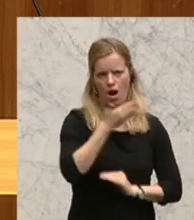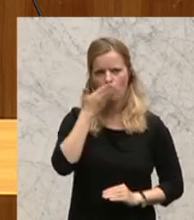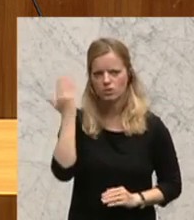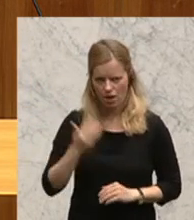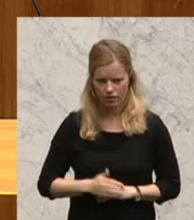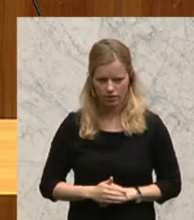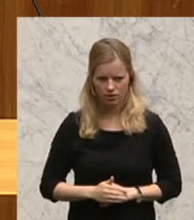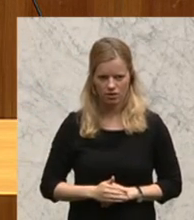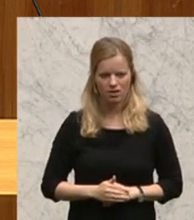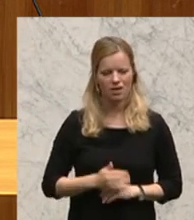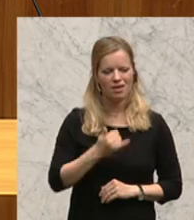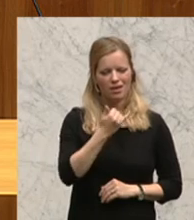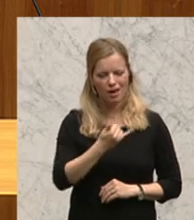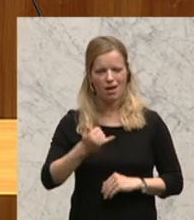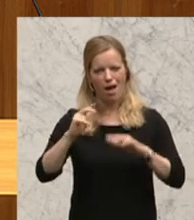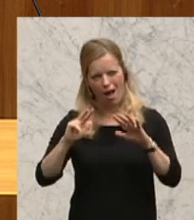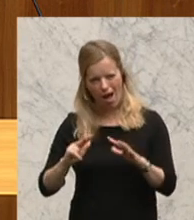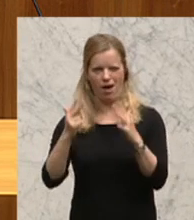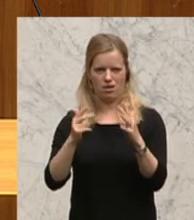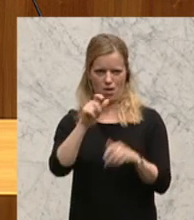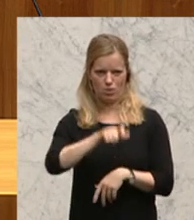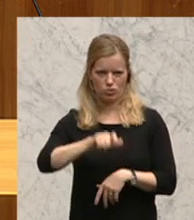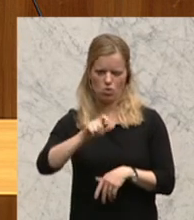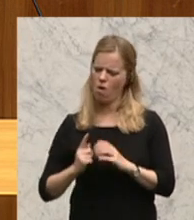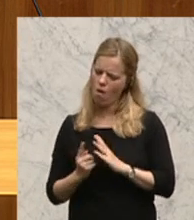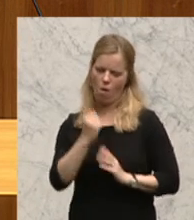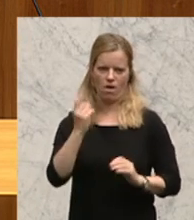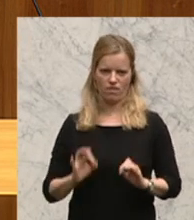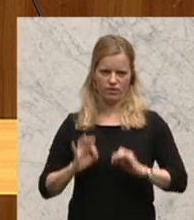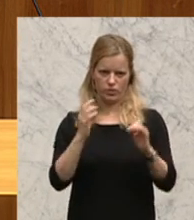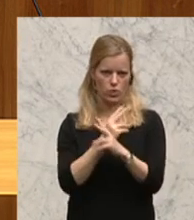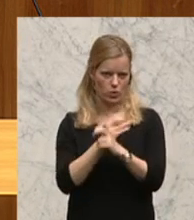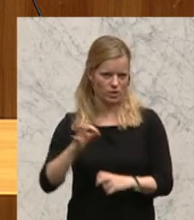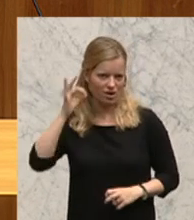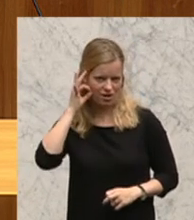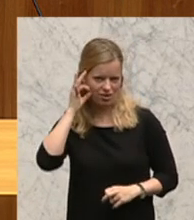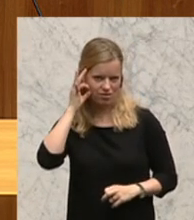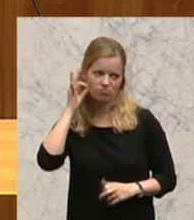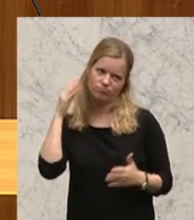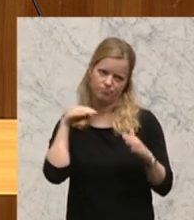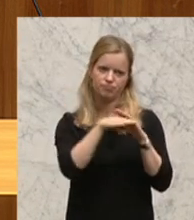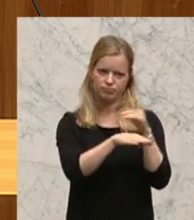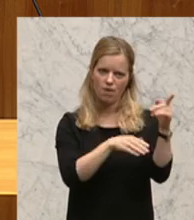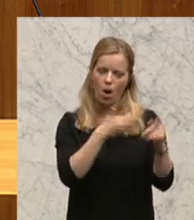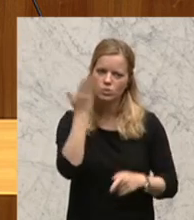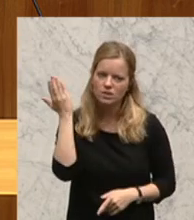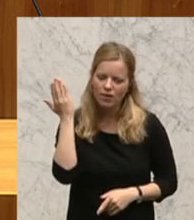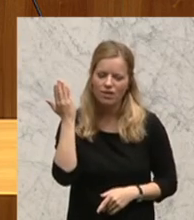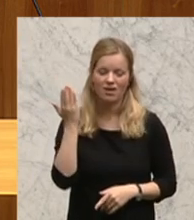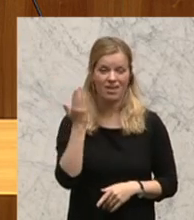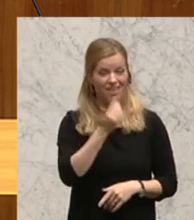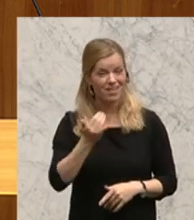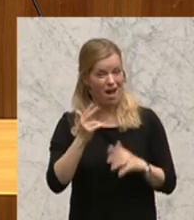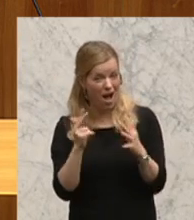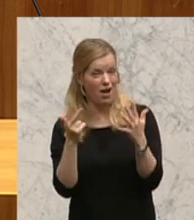hochqualifizierte Österreicher, Österreicherin verlässt das Land. Jede achte Person in diesem Segment. Das ist